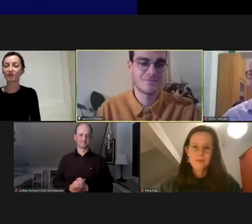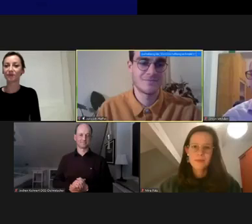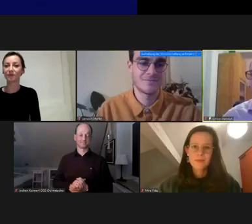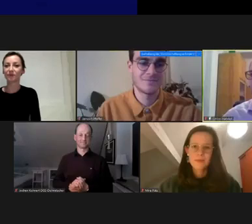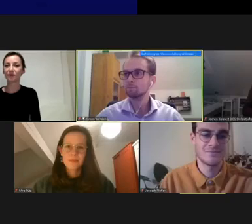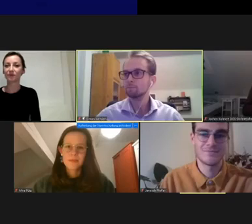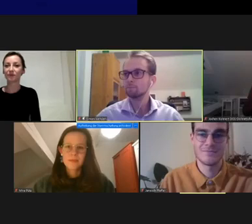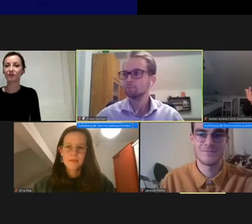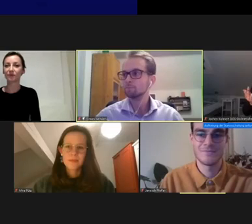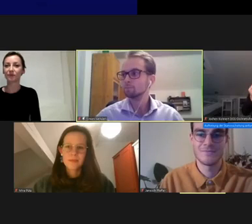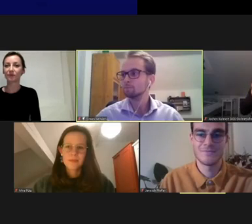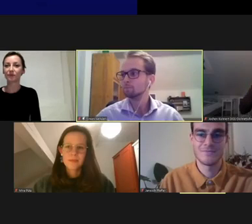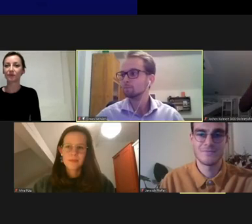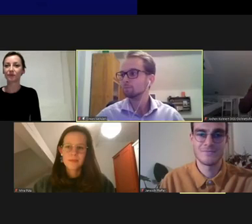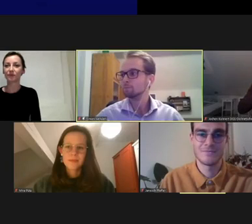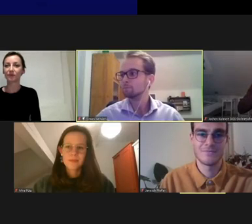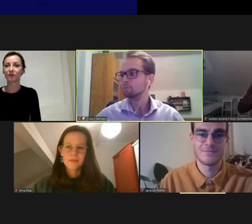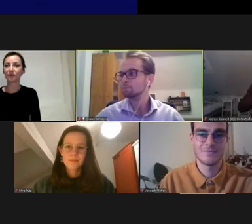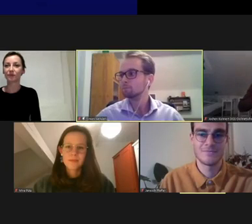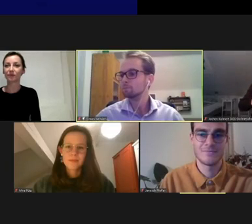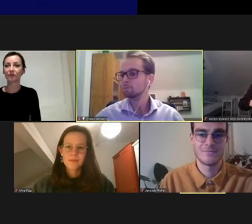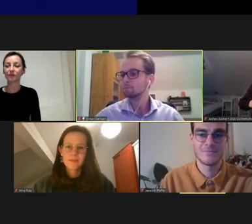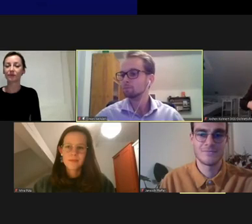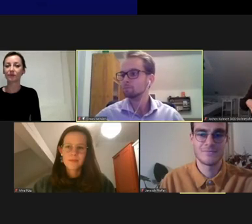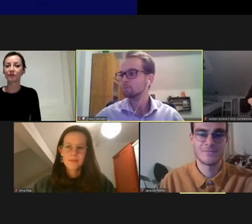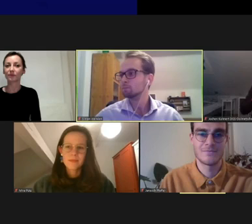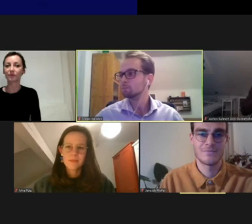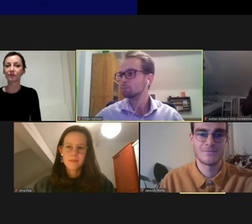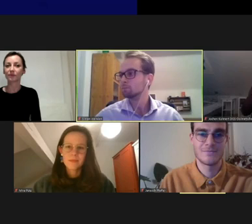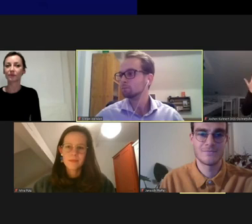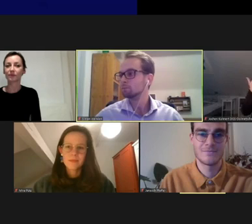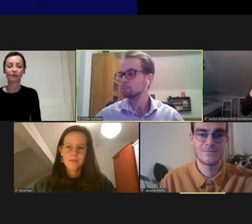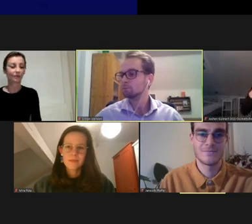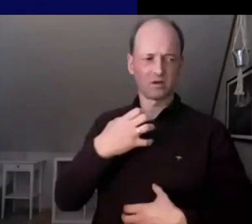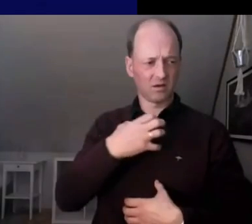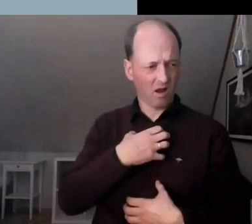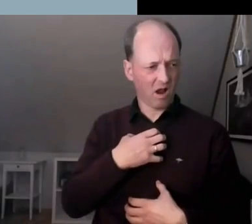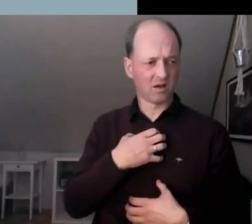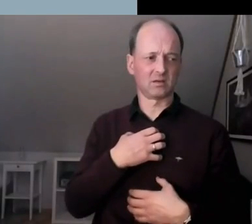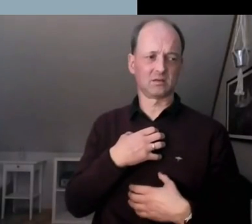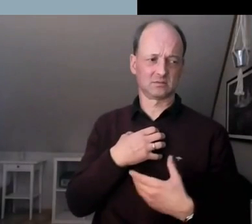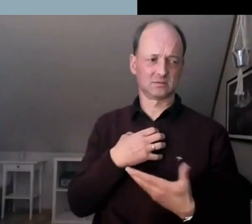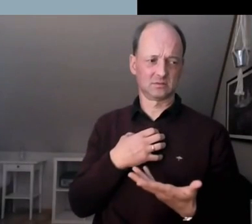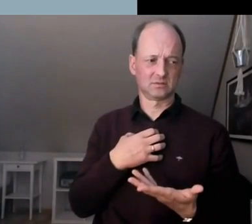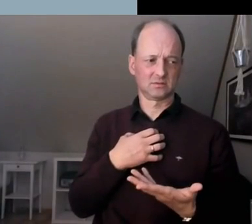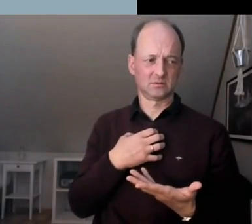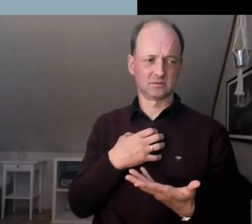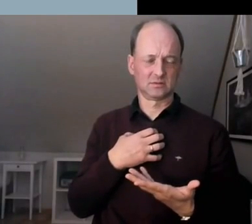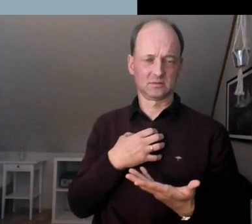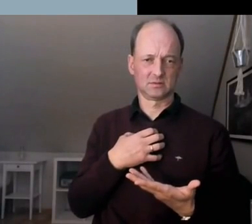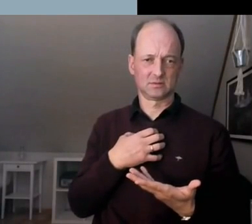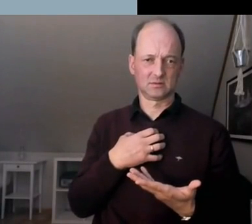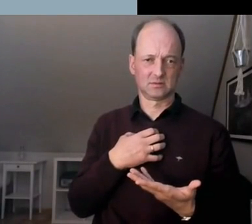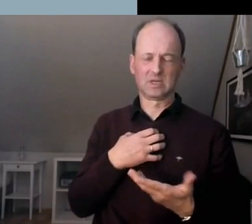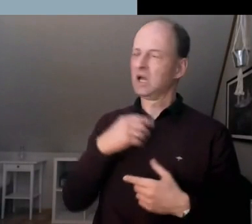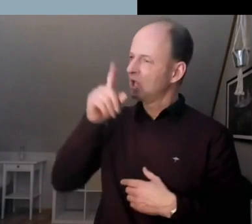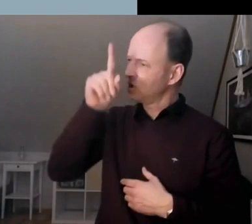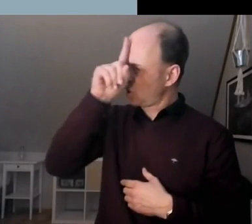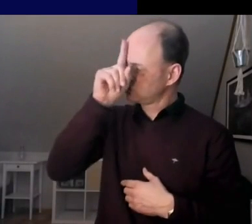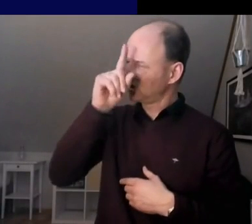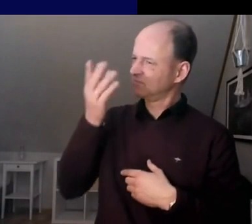Ich fühle mich nicht so gut. Irgendwie klimakrank. Deutschland, was ist eigentlich mit dir los?